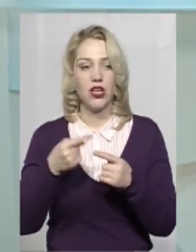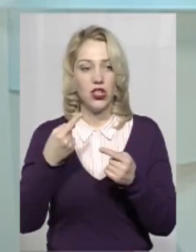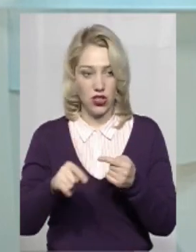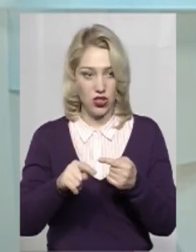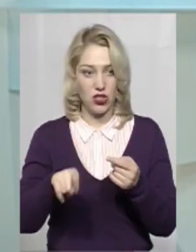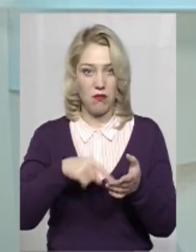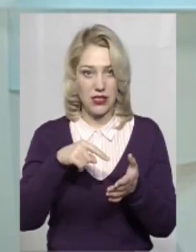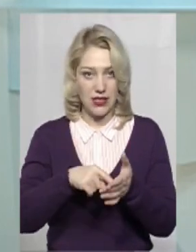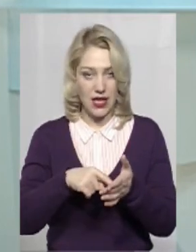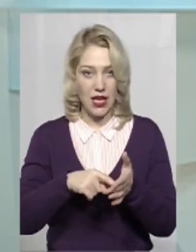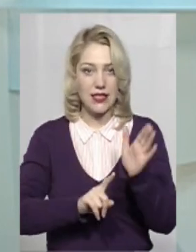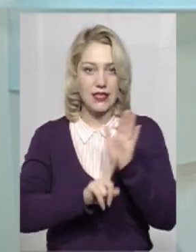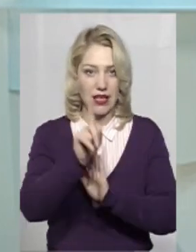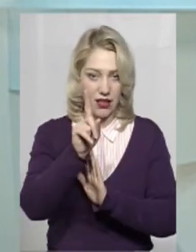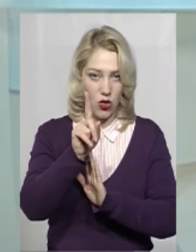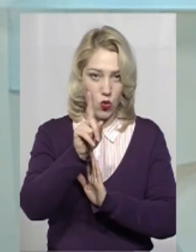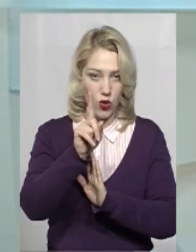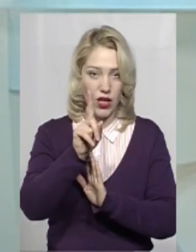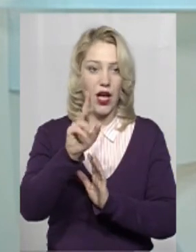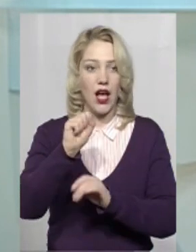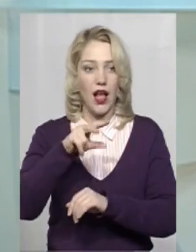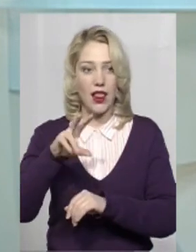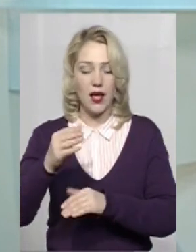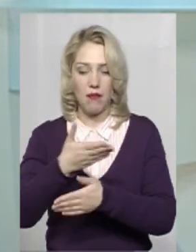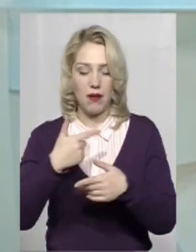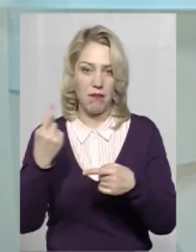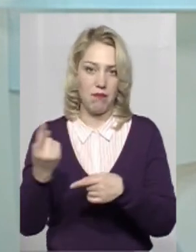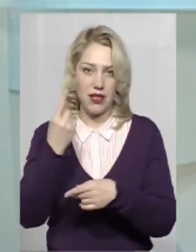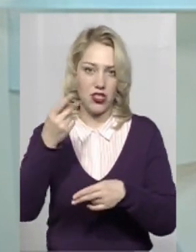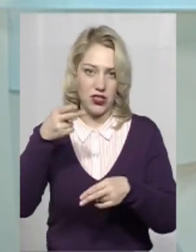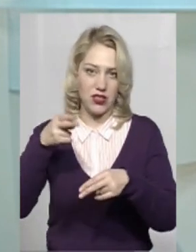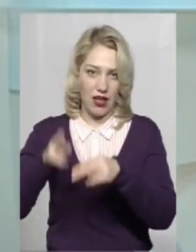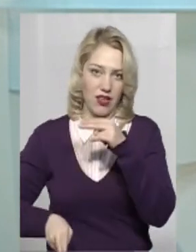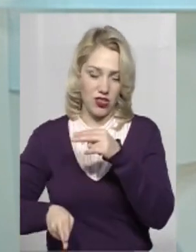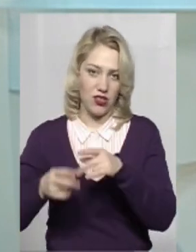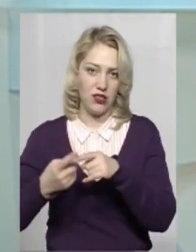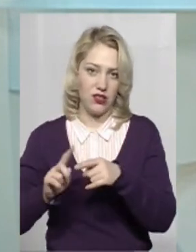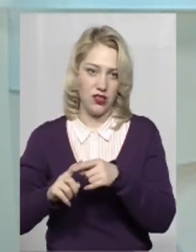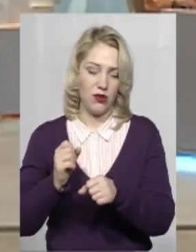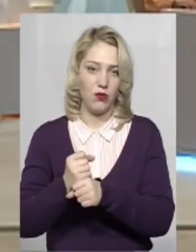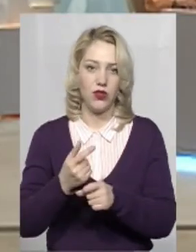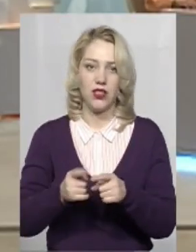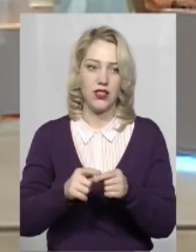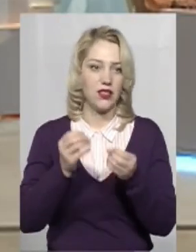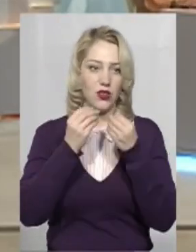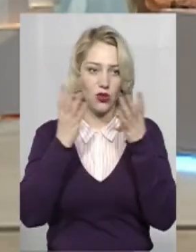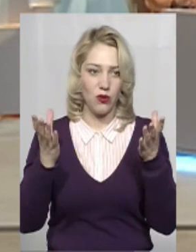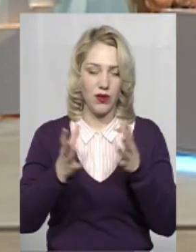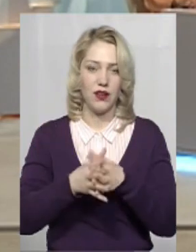міста стартанули, ми перші завершили підготовку. І це добре.